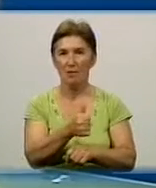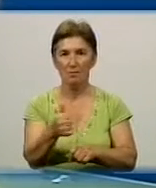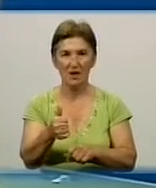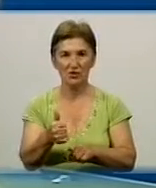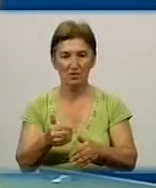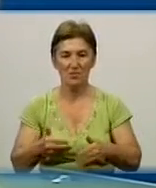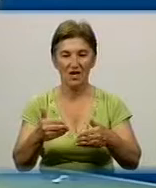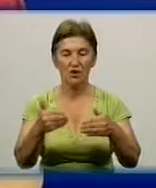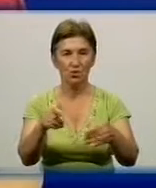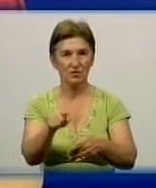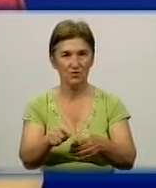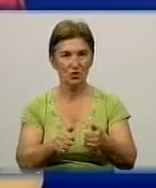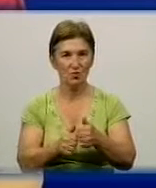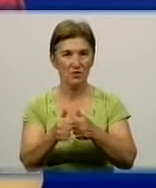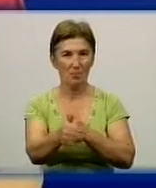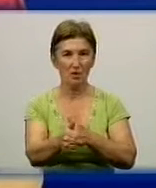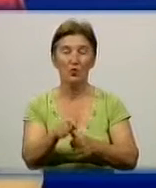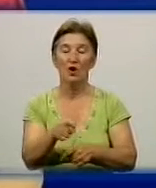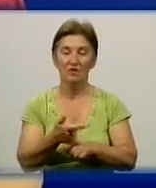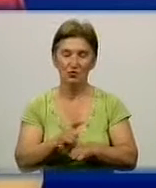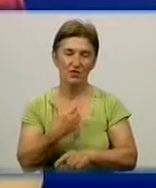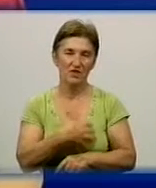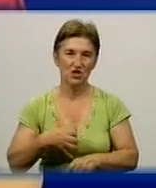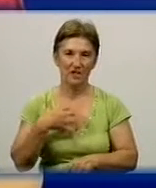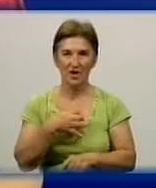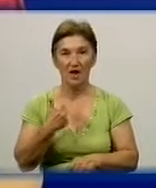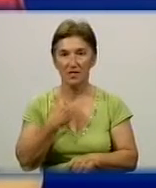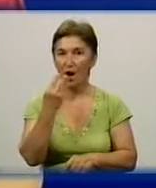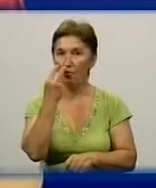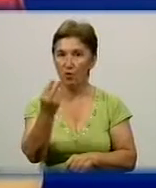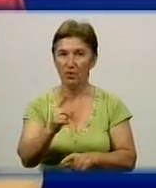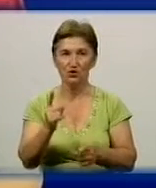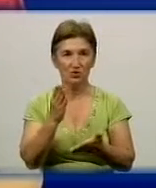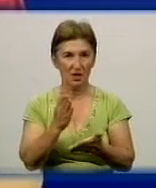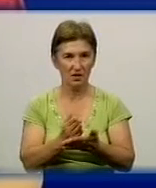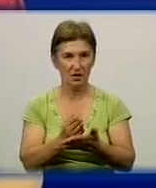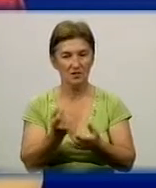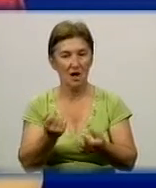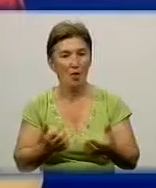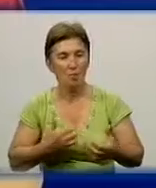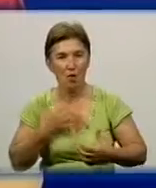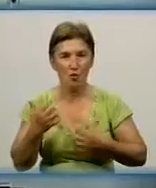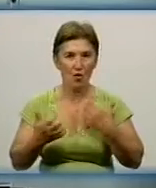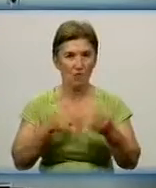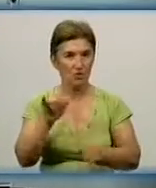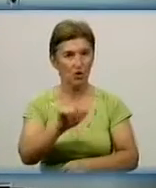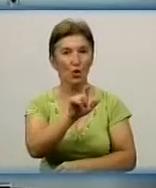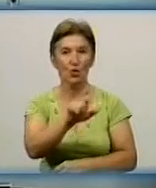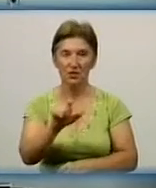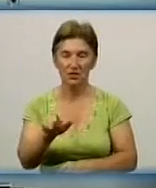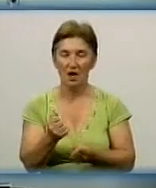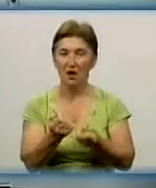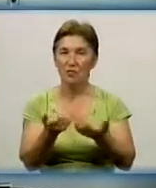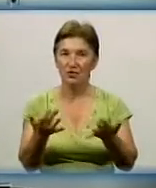цьому напрямку, вона була дуже важлива. І тому я побачив, що є певні побоювання у людей, поскільки